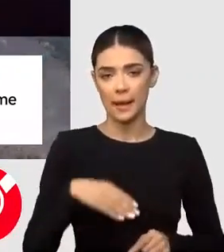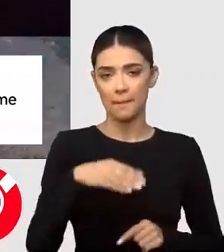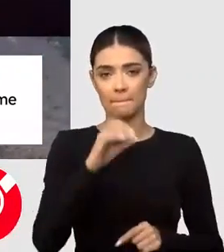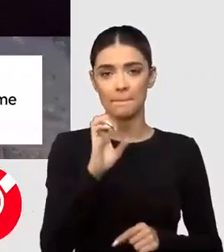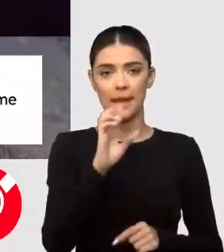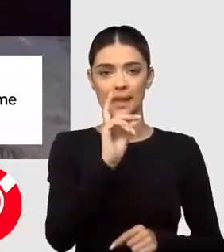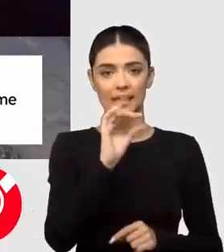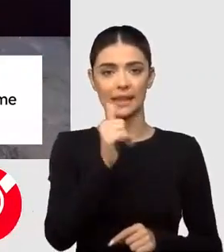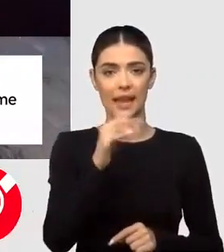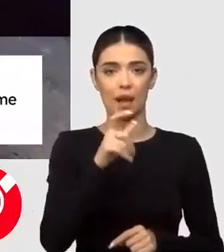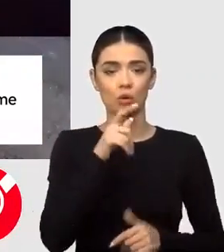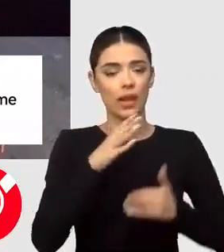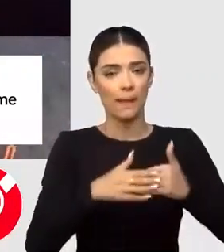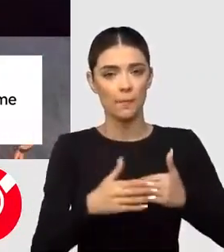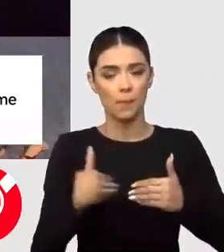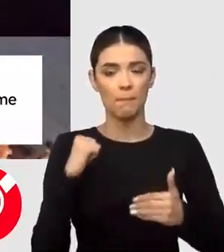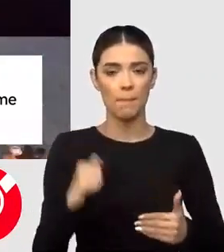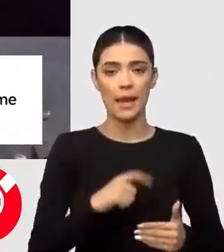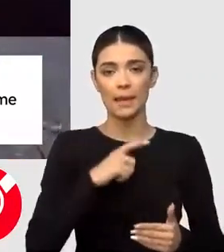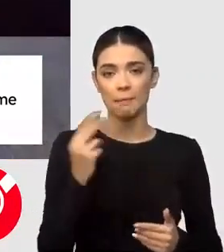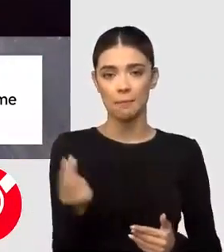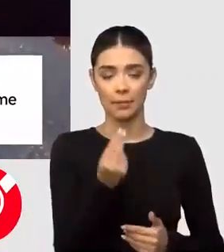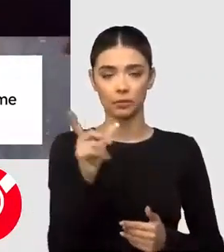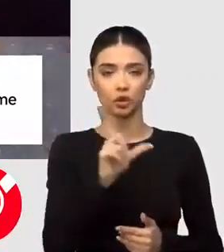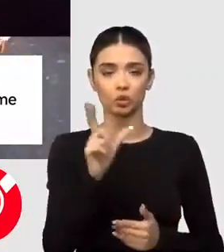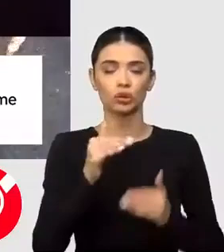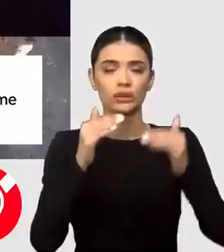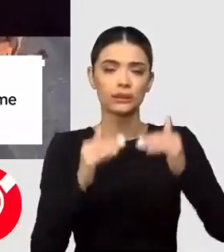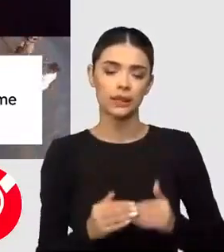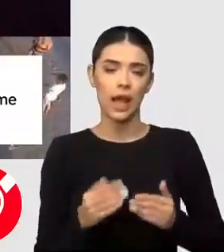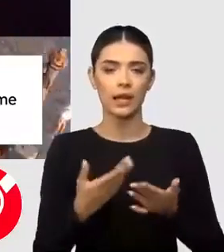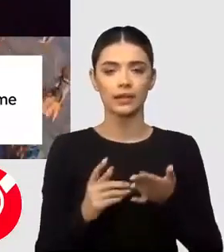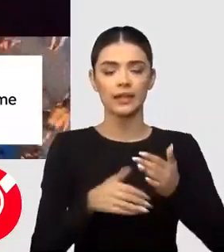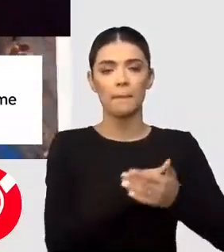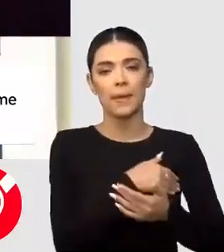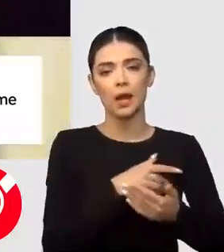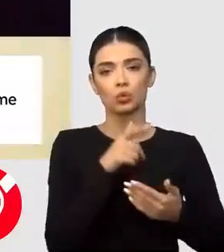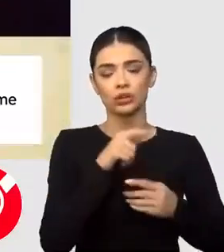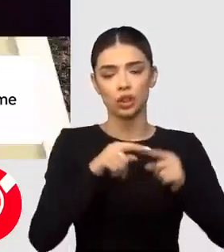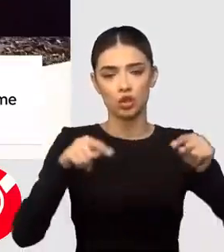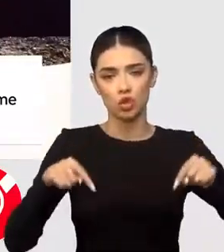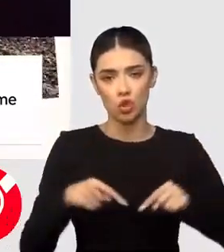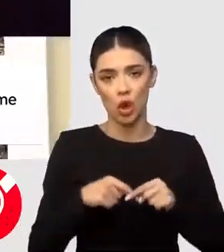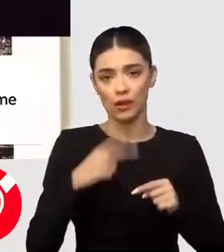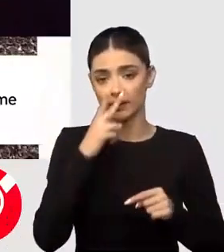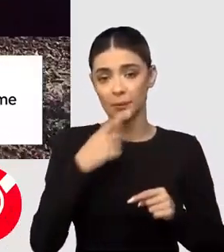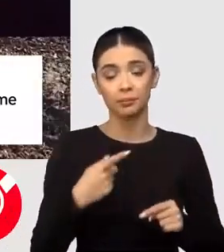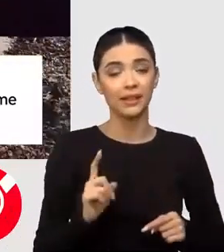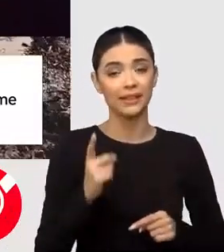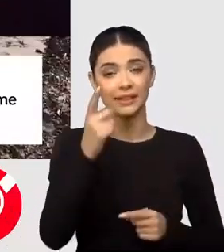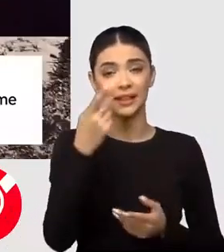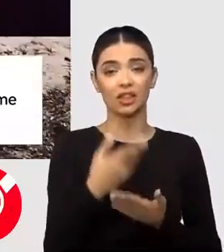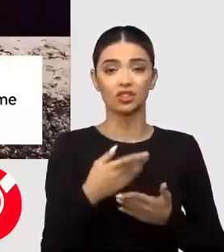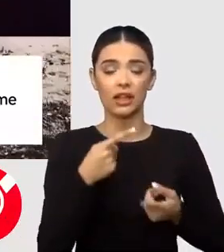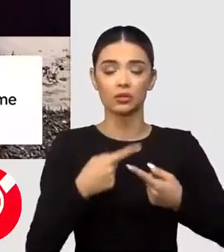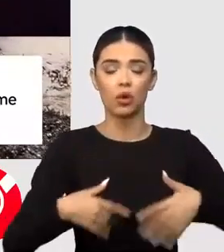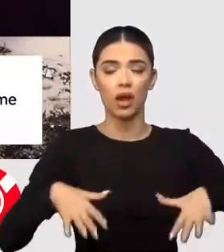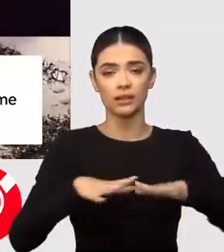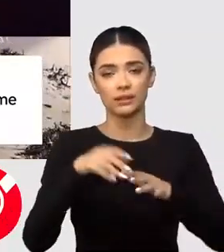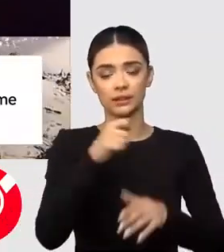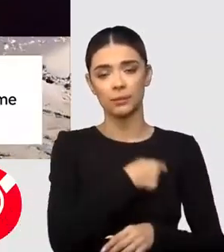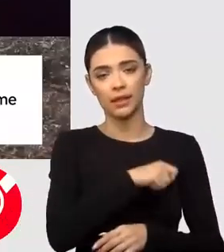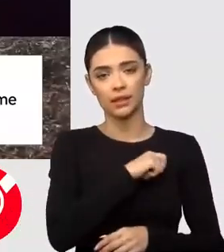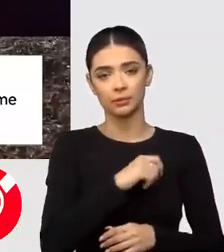literalului. De altfel, luni, temperaturile vor scădea din nou în zona mediteraneană pe măsură ce vor crește în restul Spaniei.